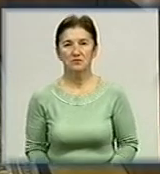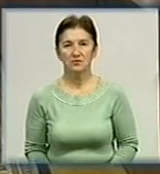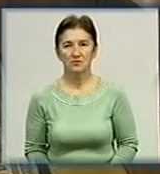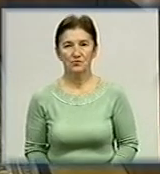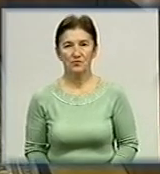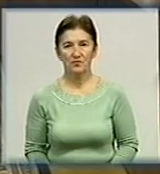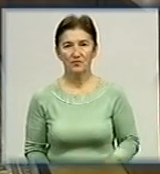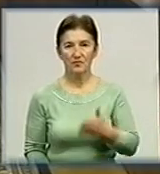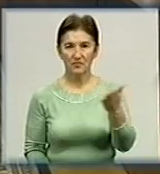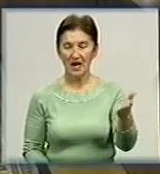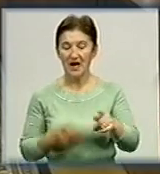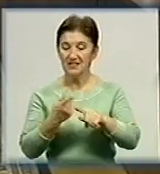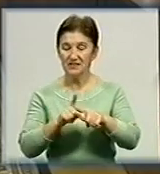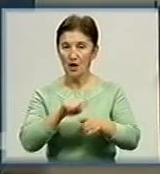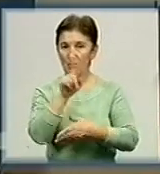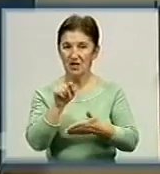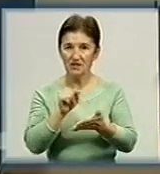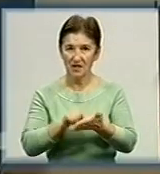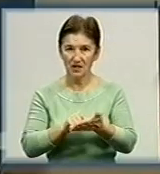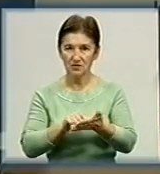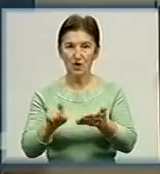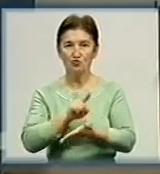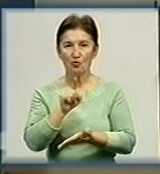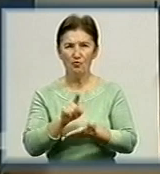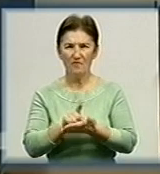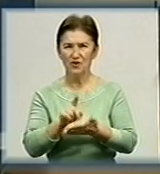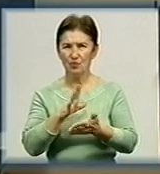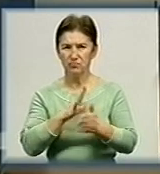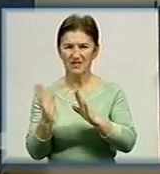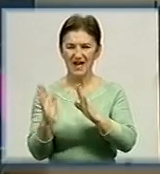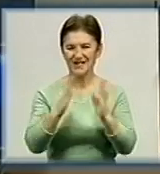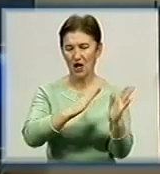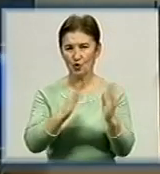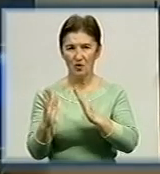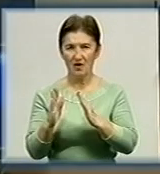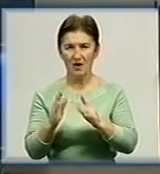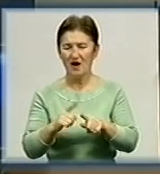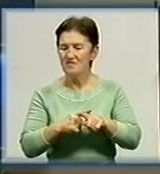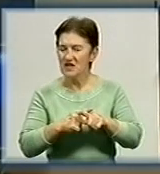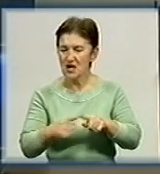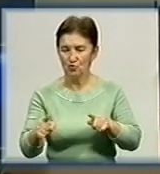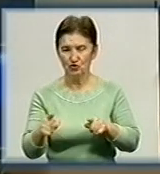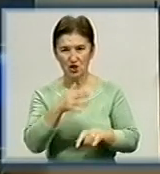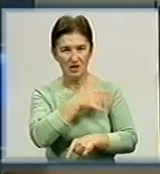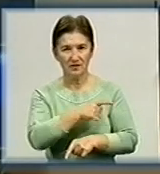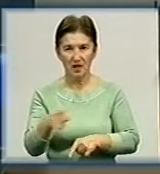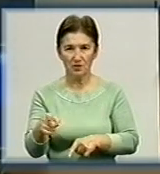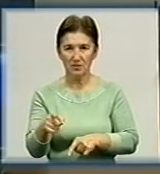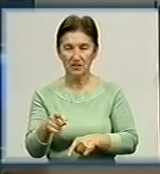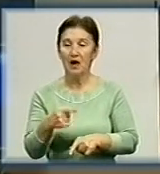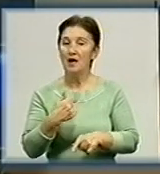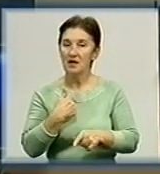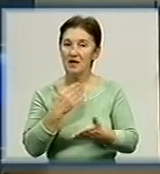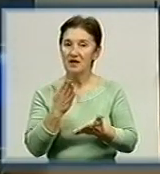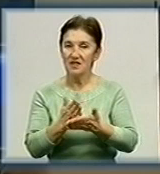Це питання має бути врегулювано в найкоротший термін. Я